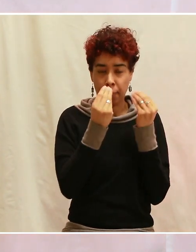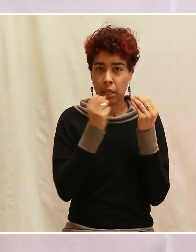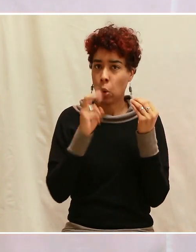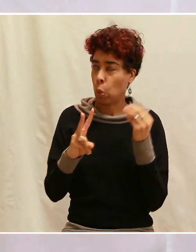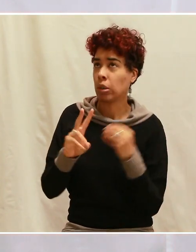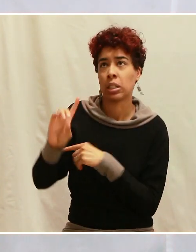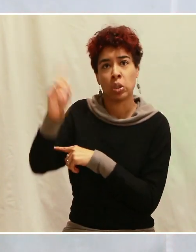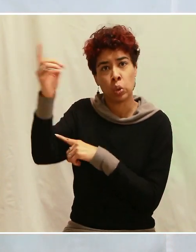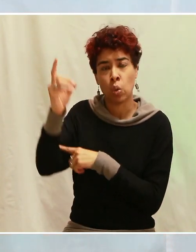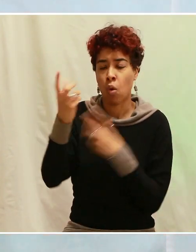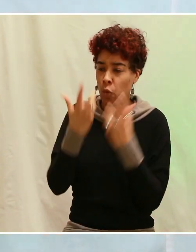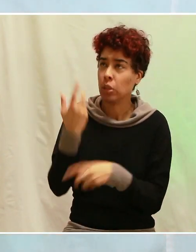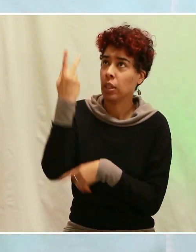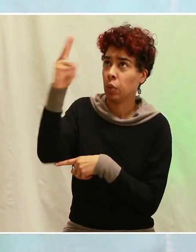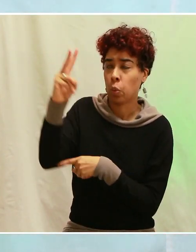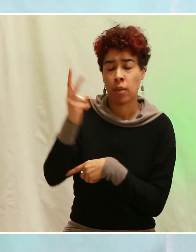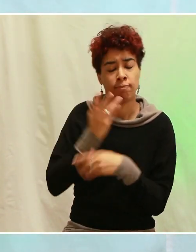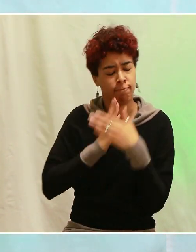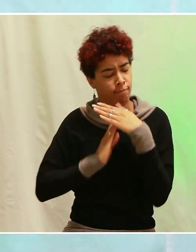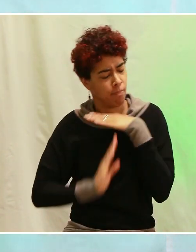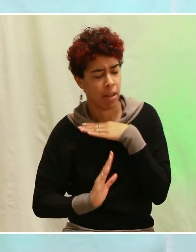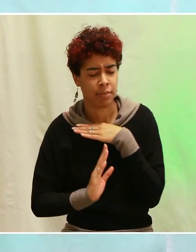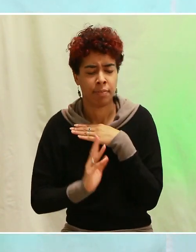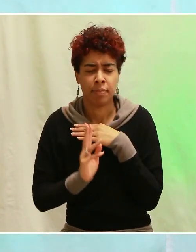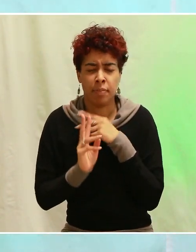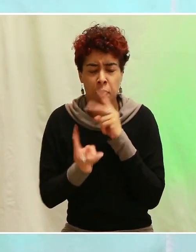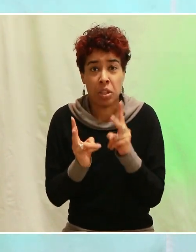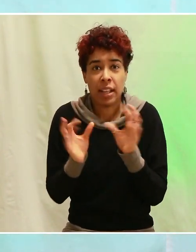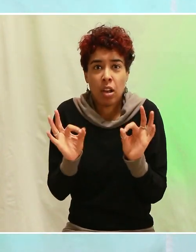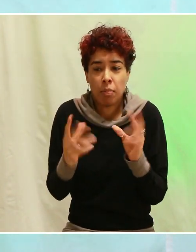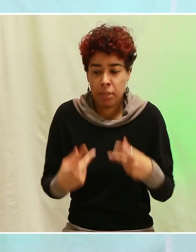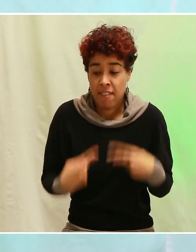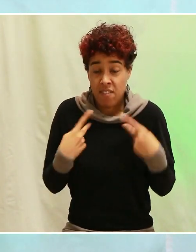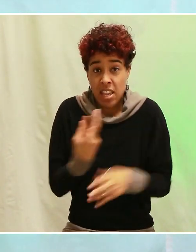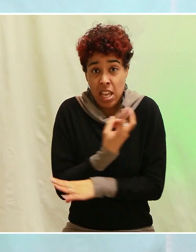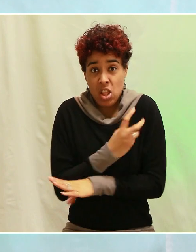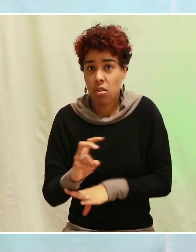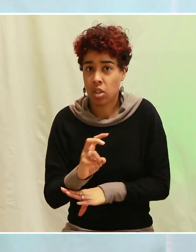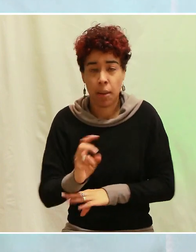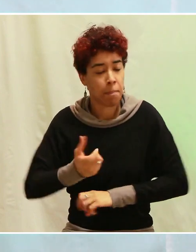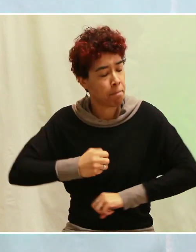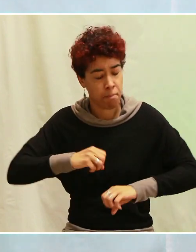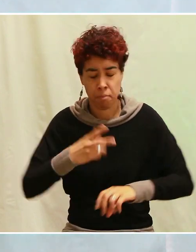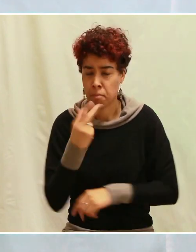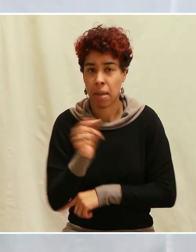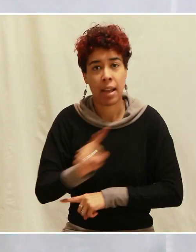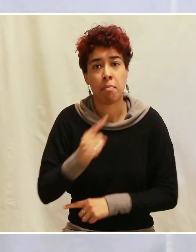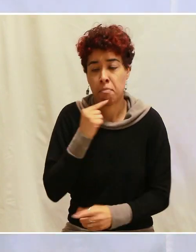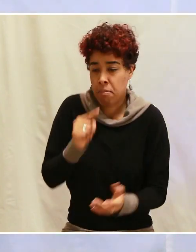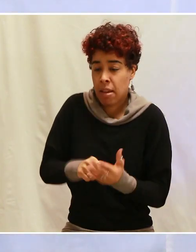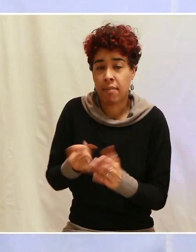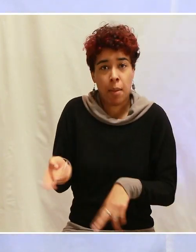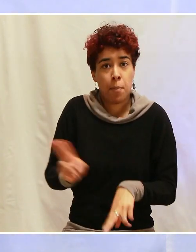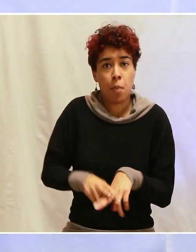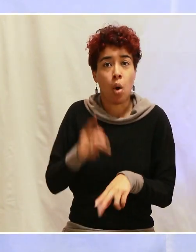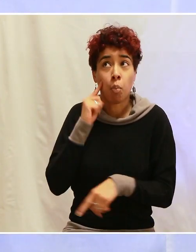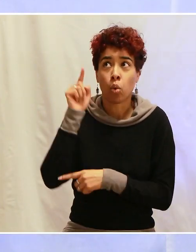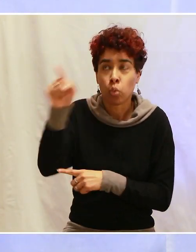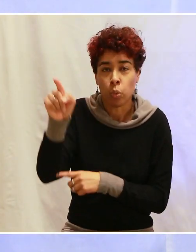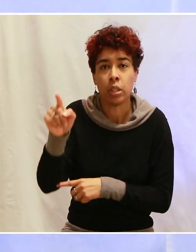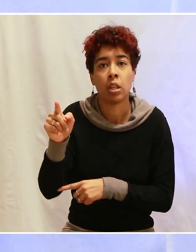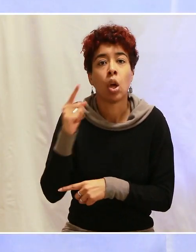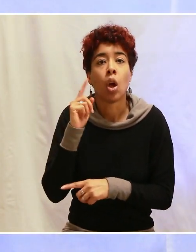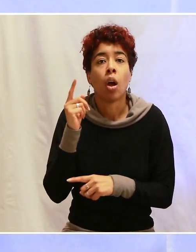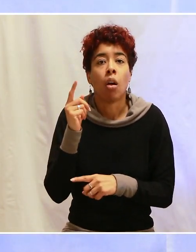volonté à celle de Dieu, même si pour moi, je mets ma vie en péril. » n pas grave, je préfère mourir pour Dieu que de